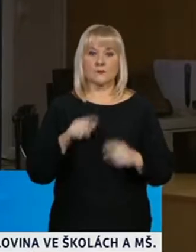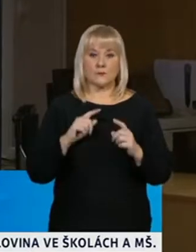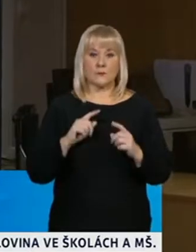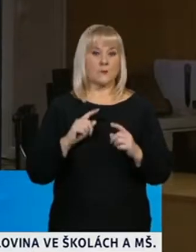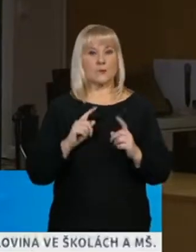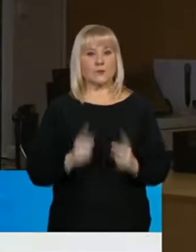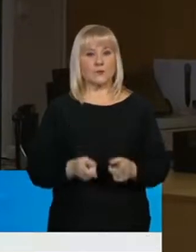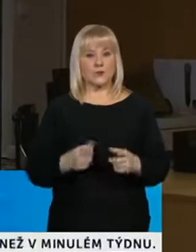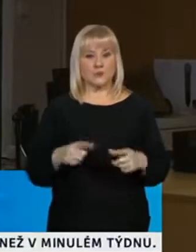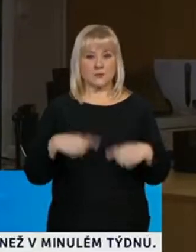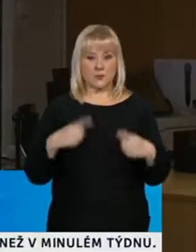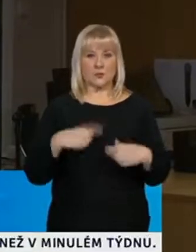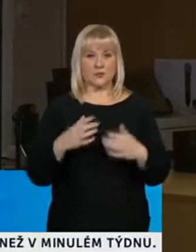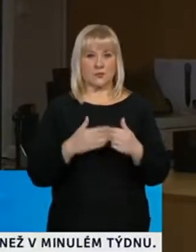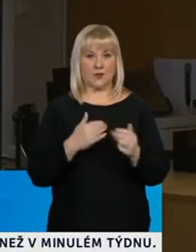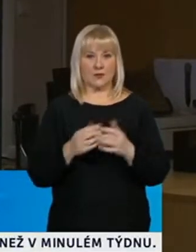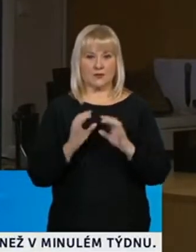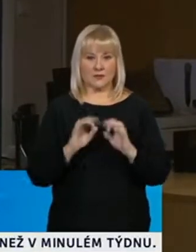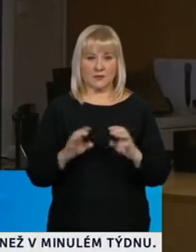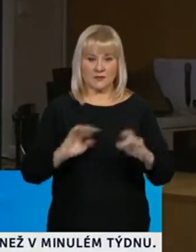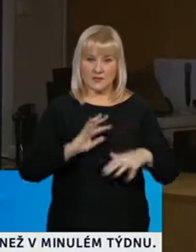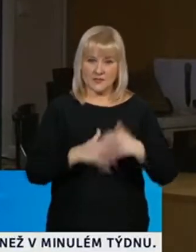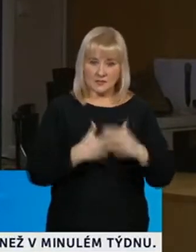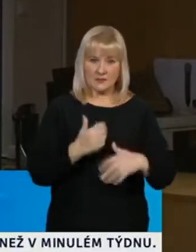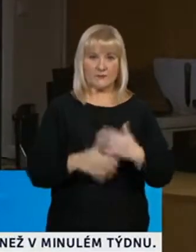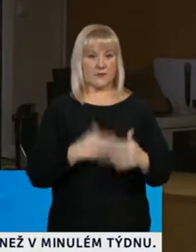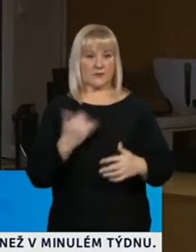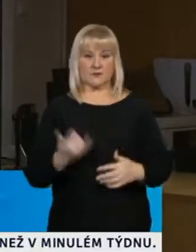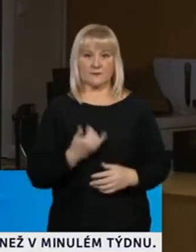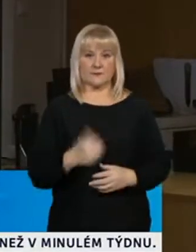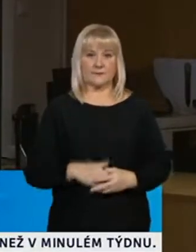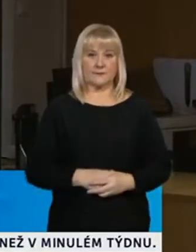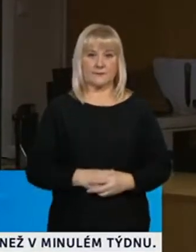předaných publiků. Před odhodem se všichni vyde zruchy v útej roce.